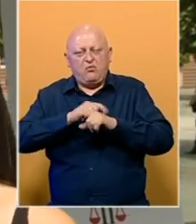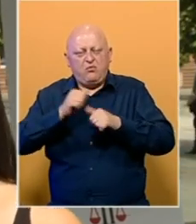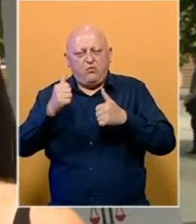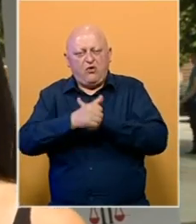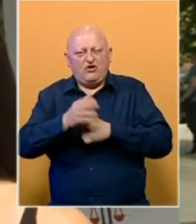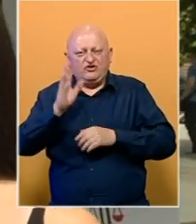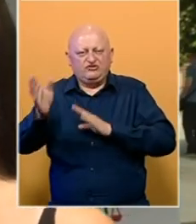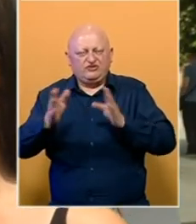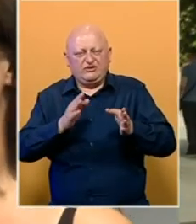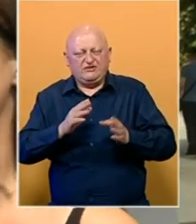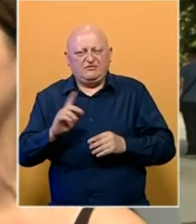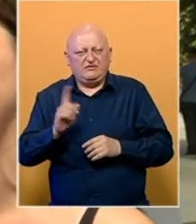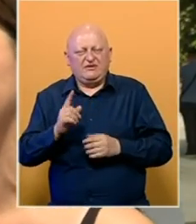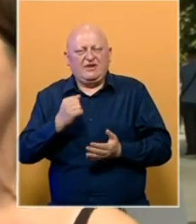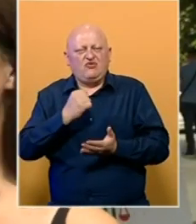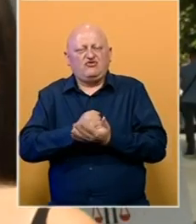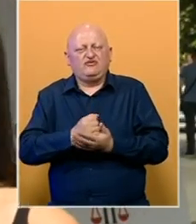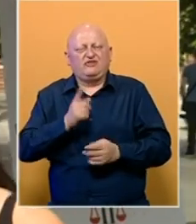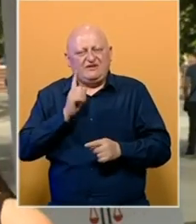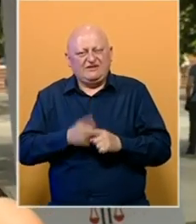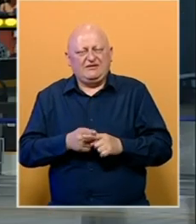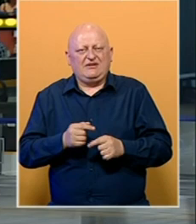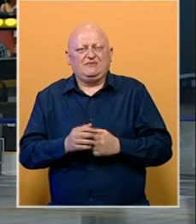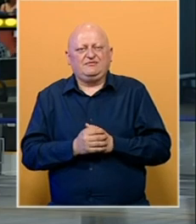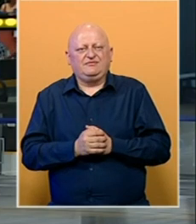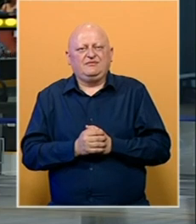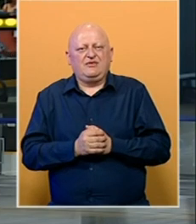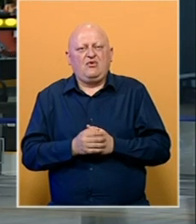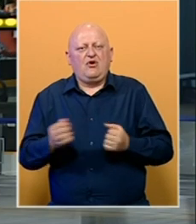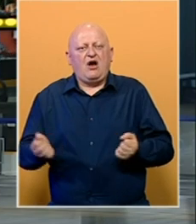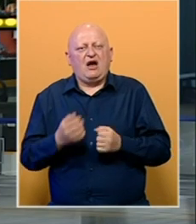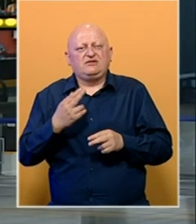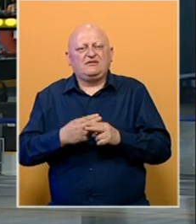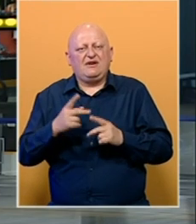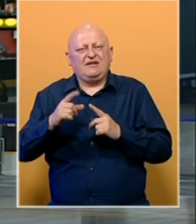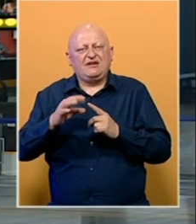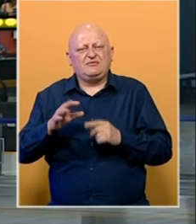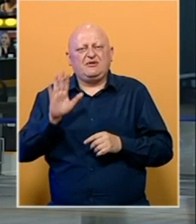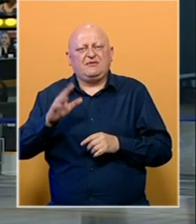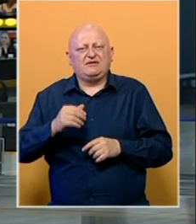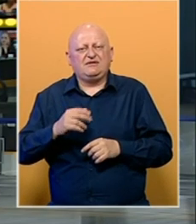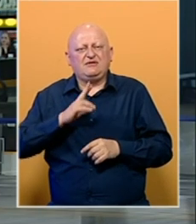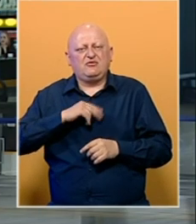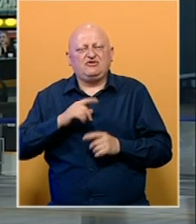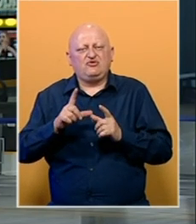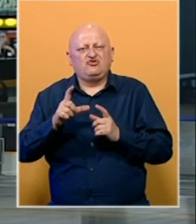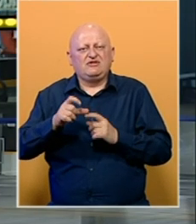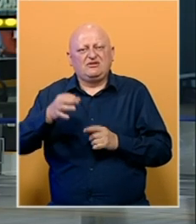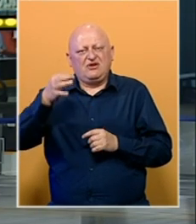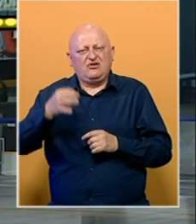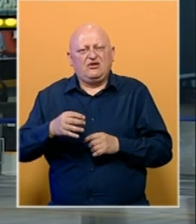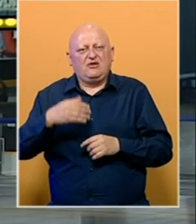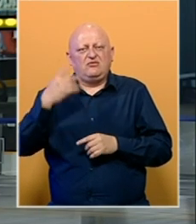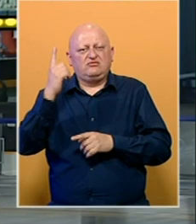radi neutvrđivanja istine. U akciji kodnog naziva Transportjer pripadnici policije Unsko